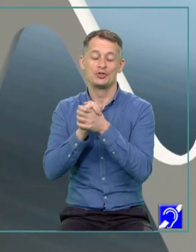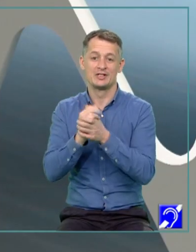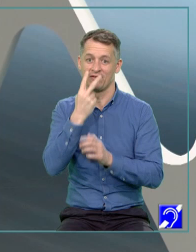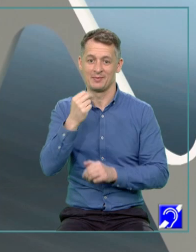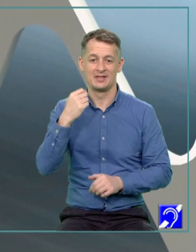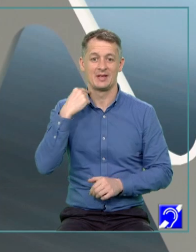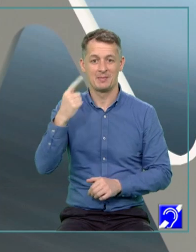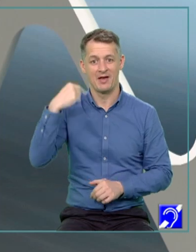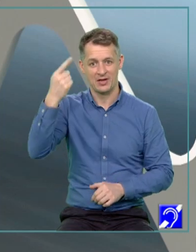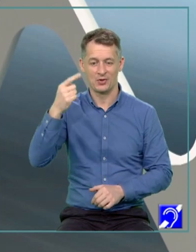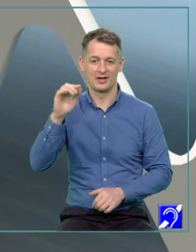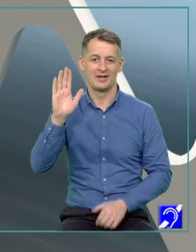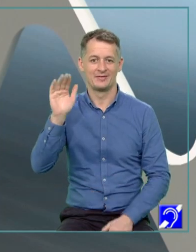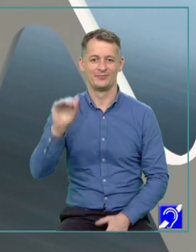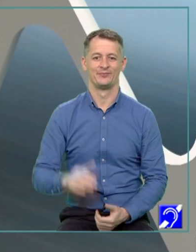viitoare. O zi bună!